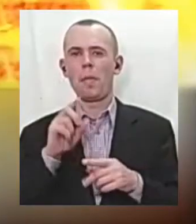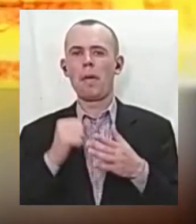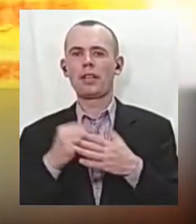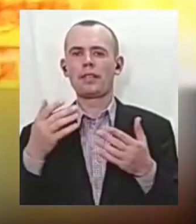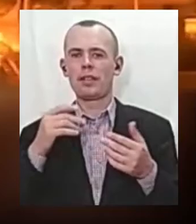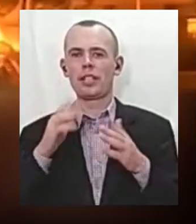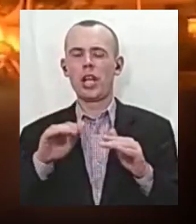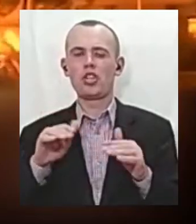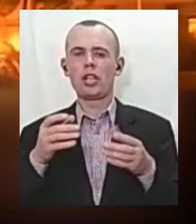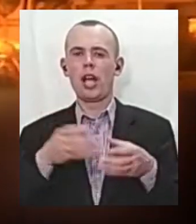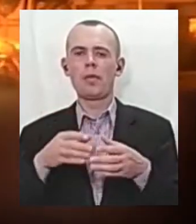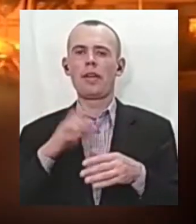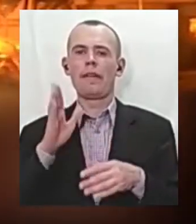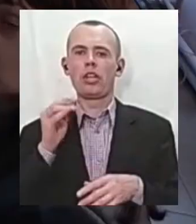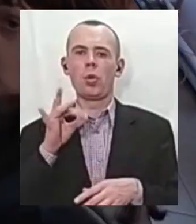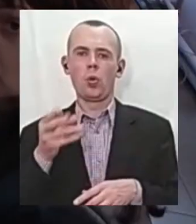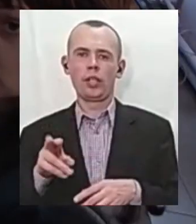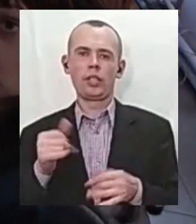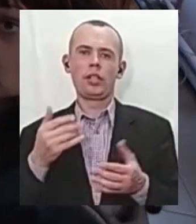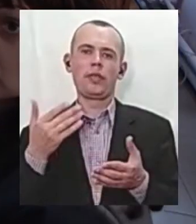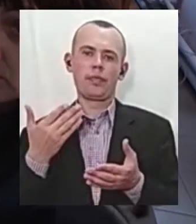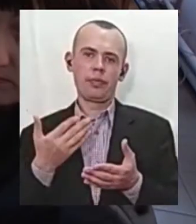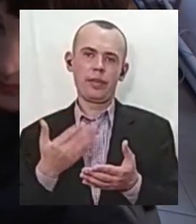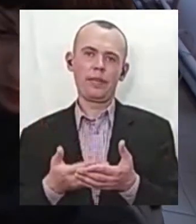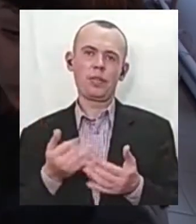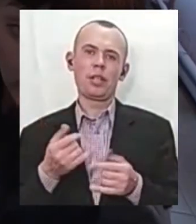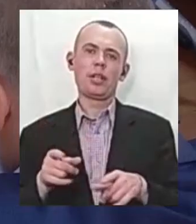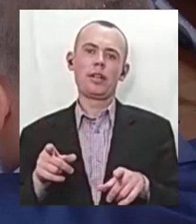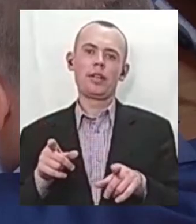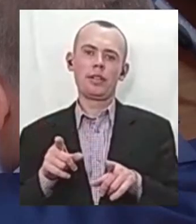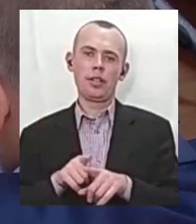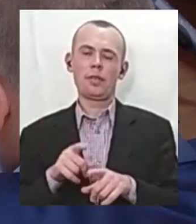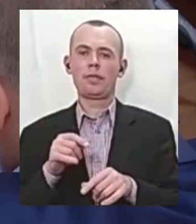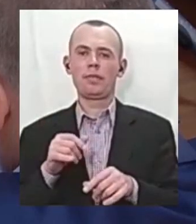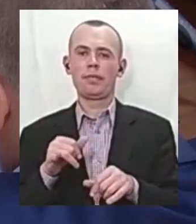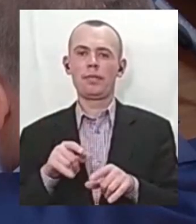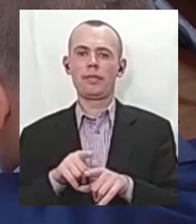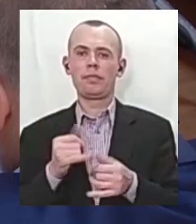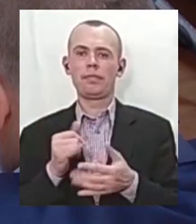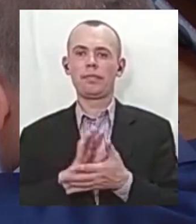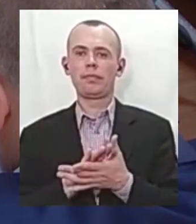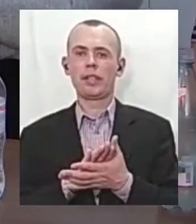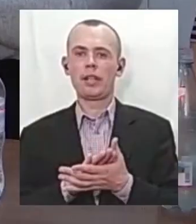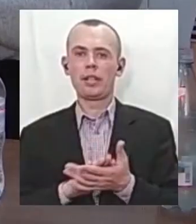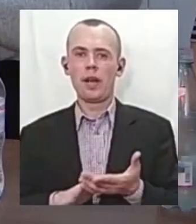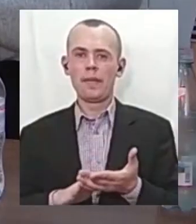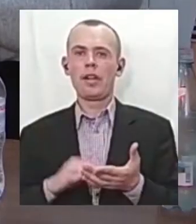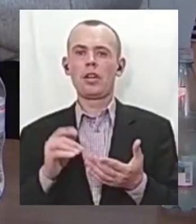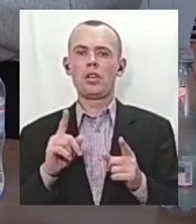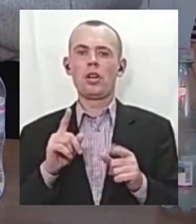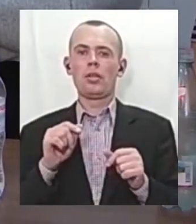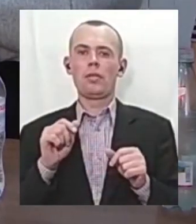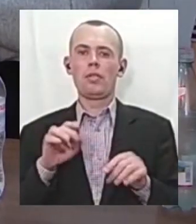Соня Мазур, Сніжана Арпентій та Настя Кулініч. На лави підсудних потрапили п'ятеро обвинувачуваних. Екс-директор табору Петро Саркісян, його